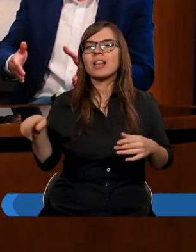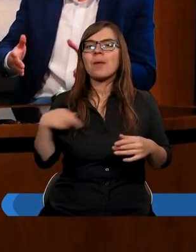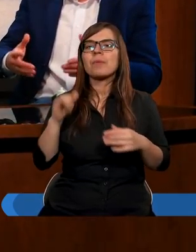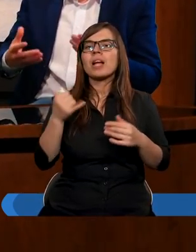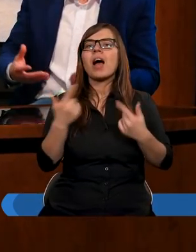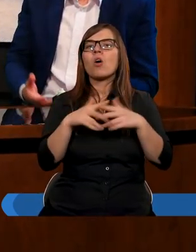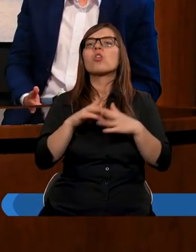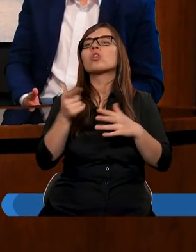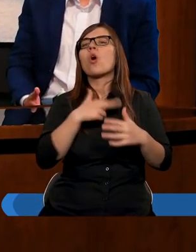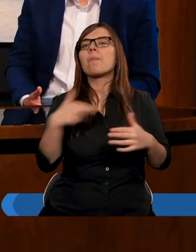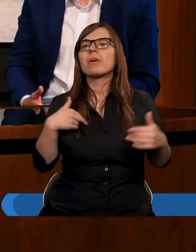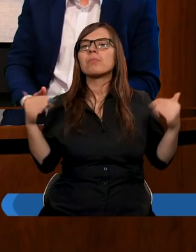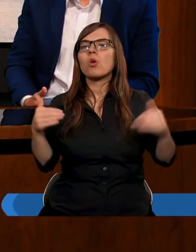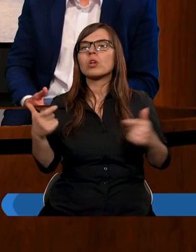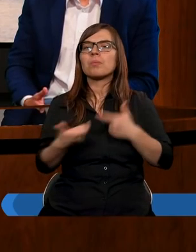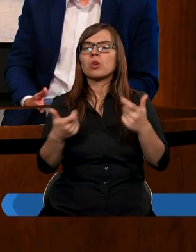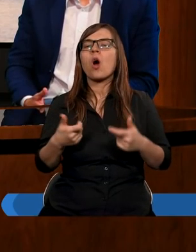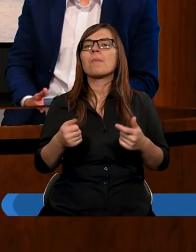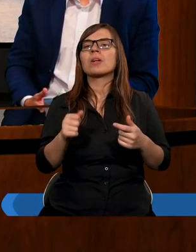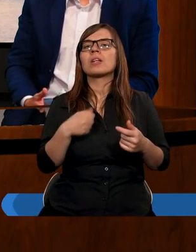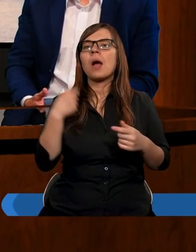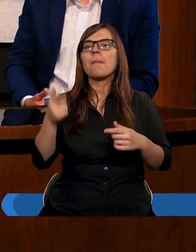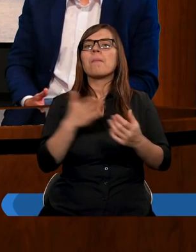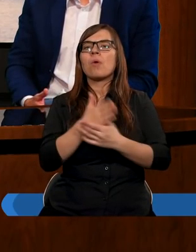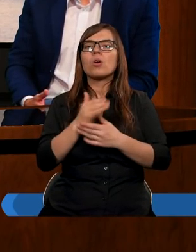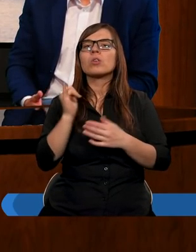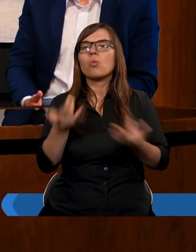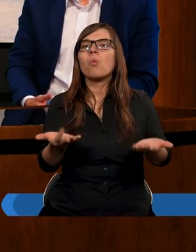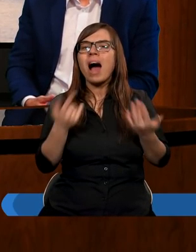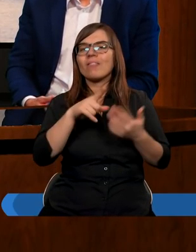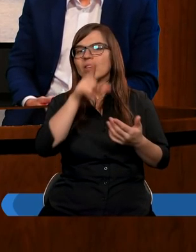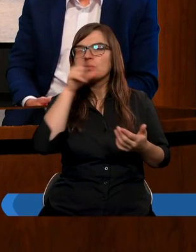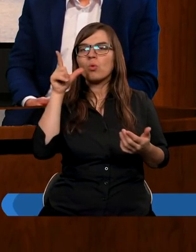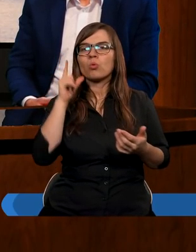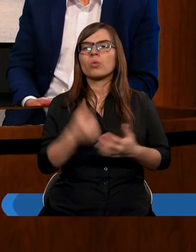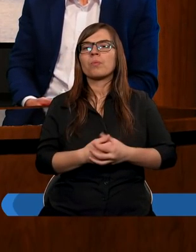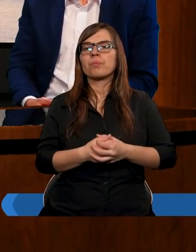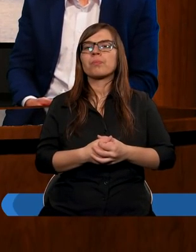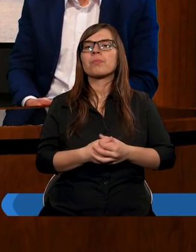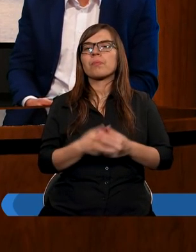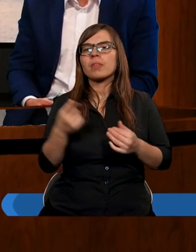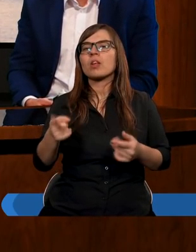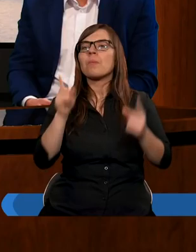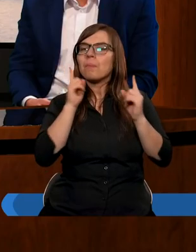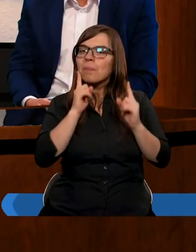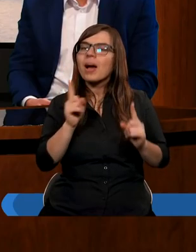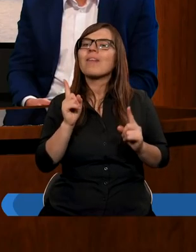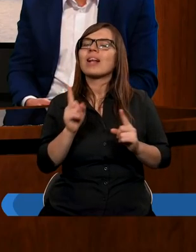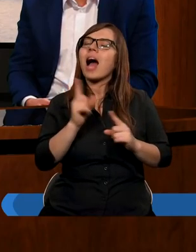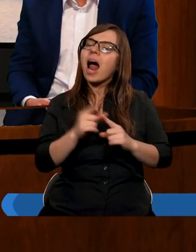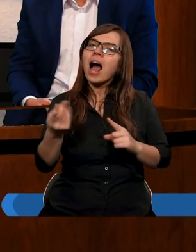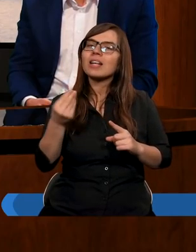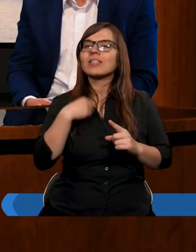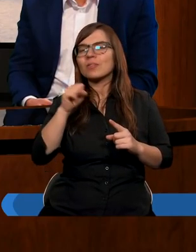Kościołem, co my możemy zrobić, aby tym ludziom pomóc i ułatwić. Tak, to może jest prawda, ale ja bym się